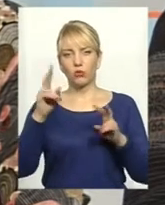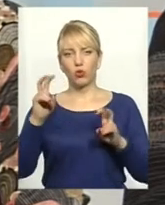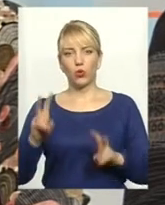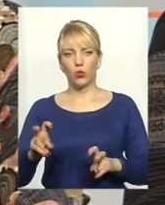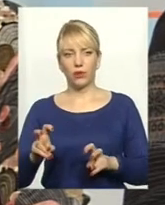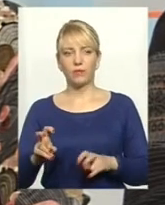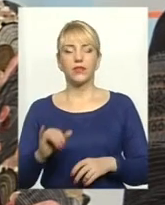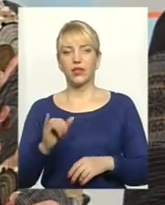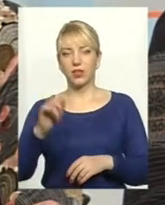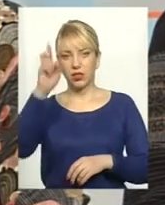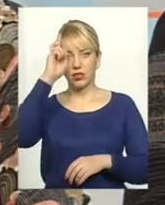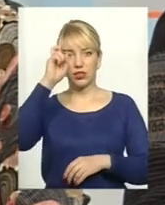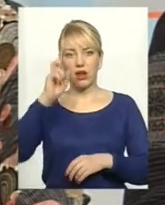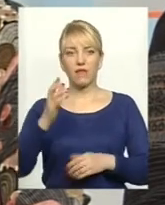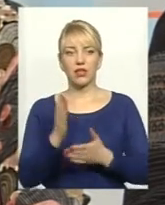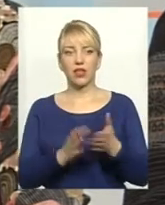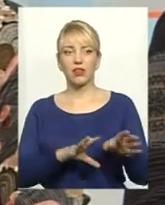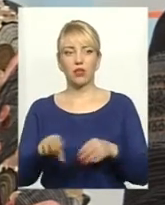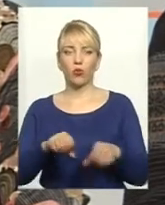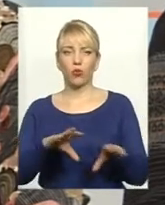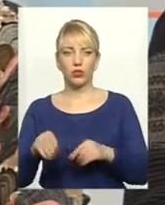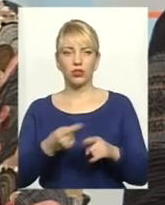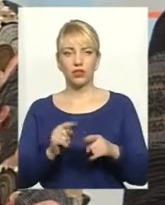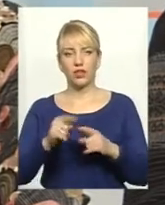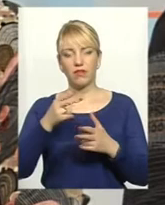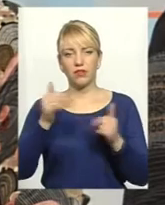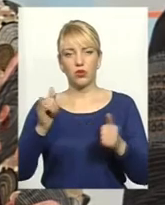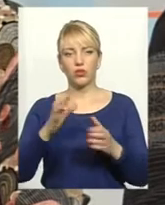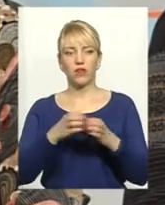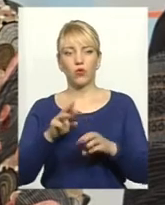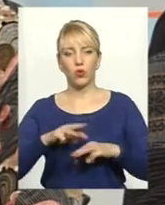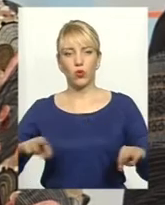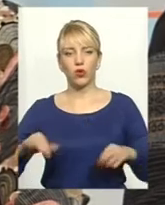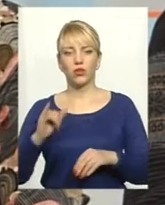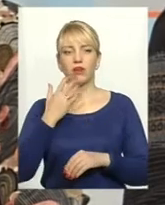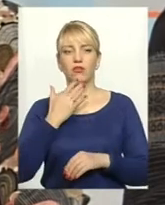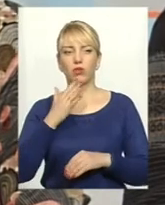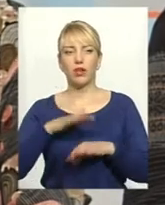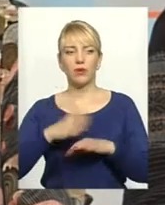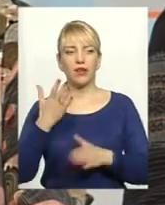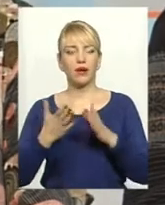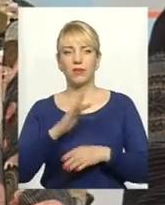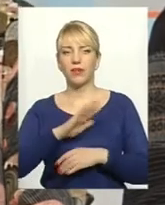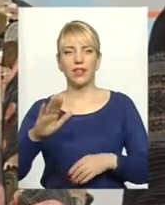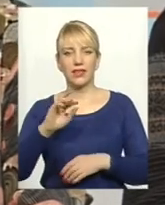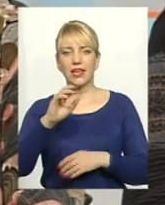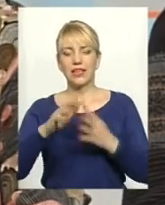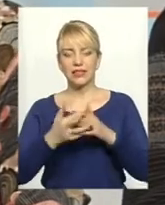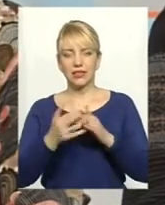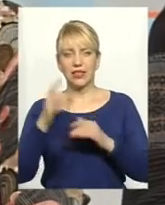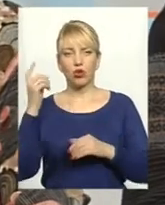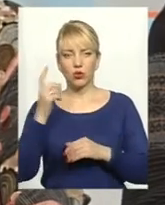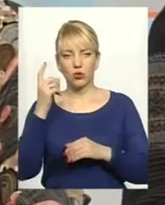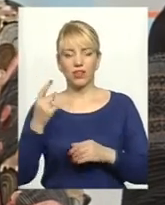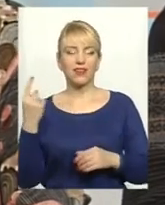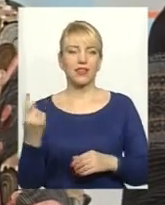державі йде надходження. І про це визнають сьогодні і в уряді, і в Національному банку, що якби не сільське господарство сьогодні, яке єдине, на